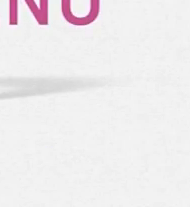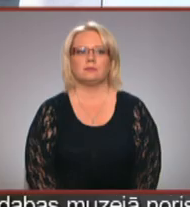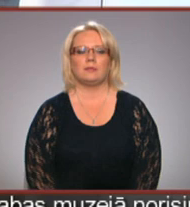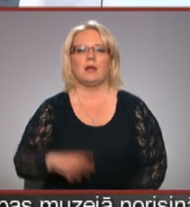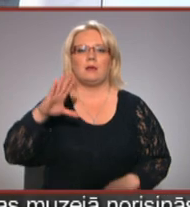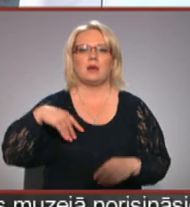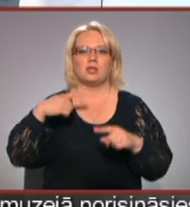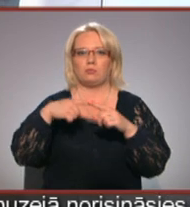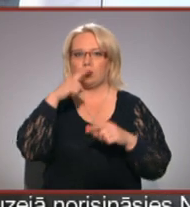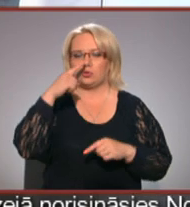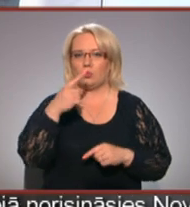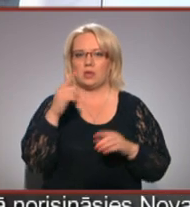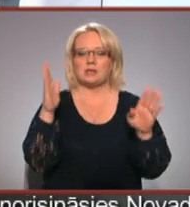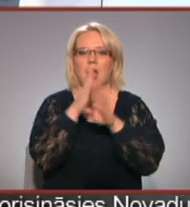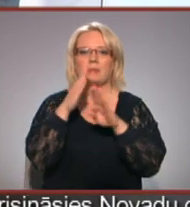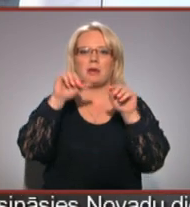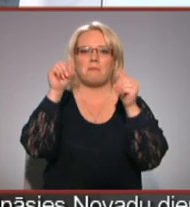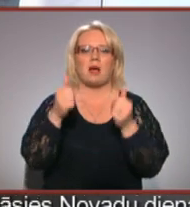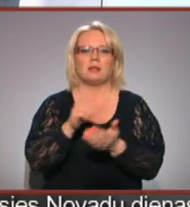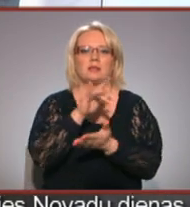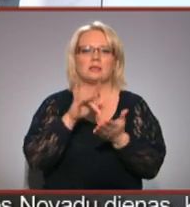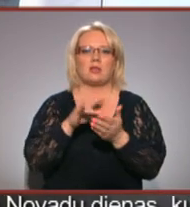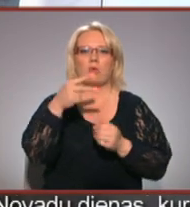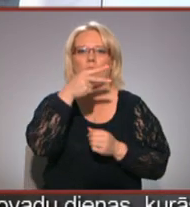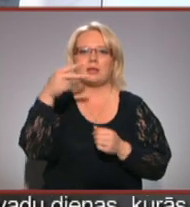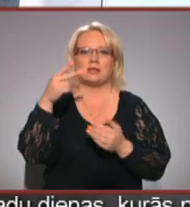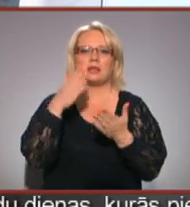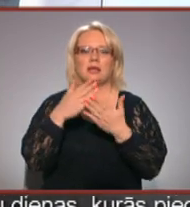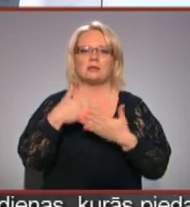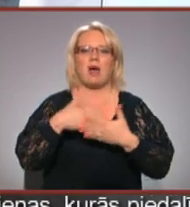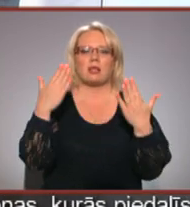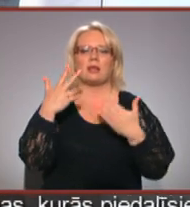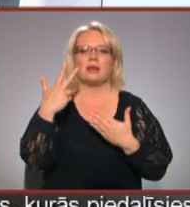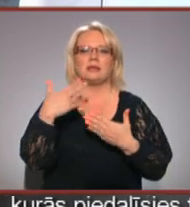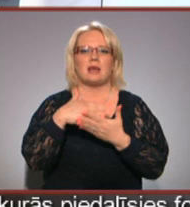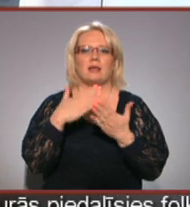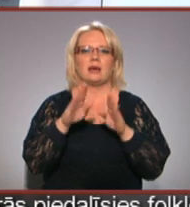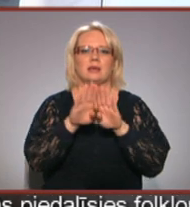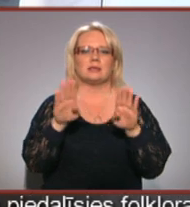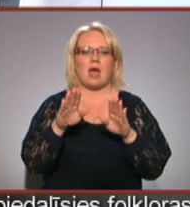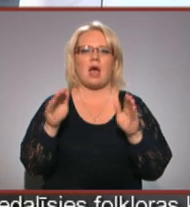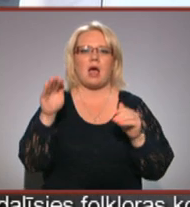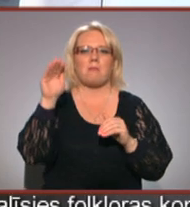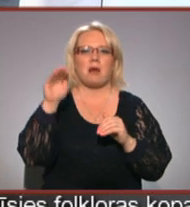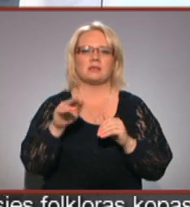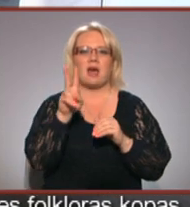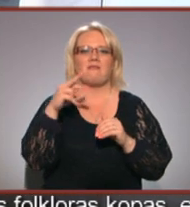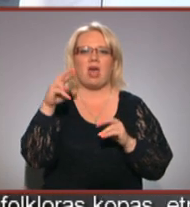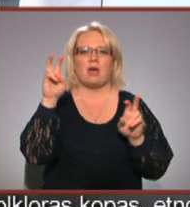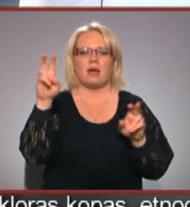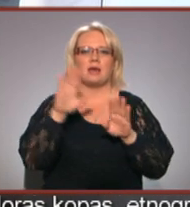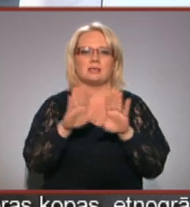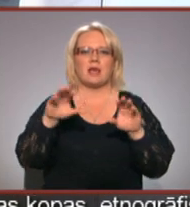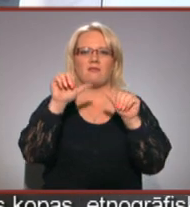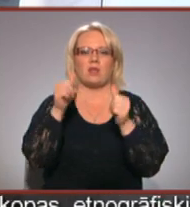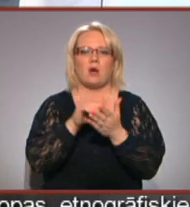Pēc pusstundas laikmetīgās mākslas centra otrajā stāvā tiks atklāta trīsdaļīga izstāde – mazā vera. Izstāde ir